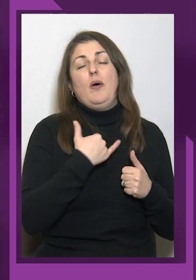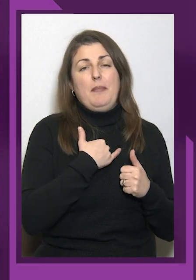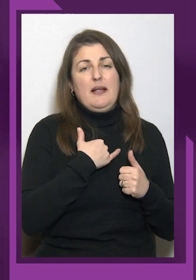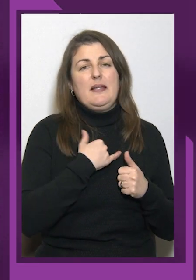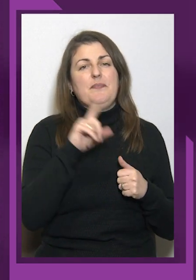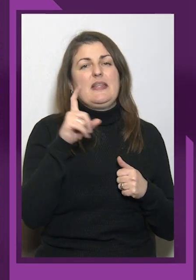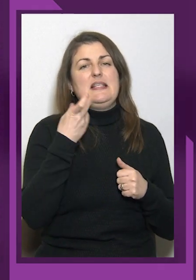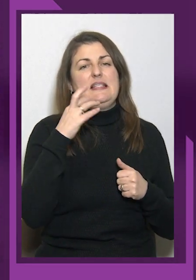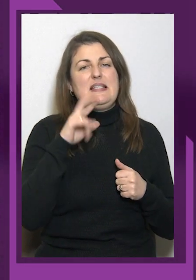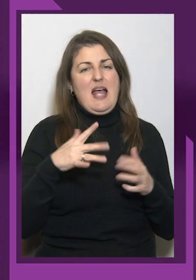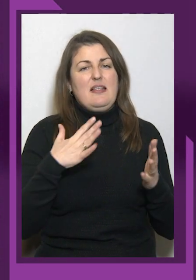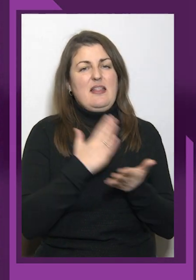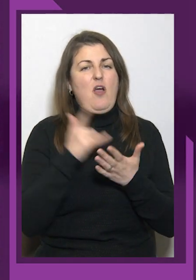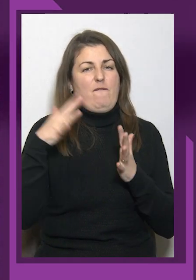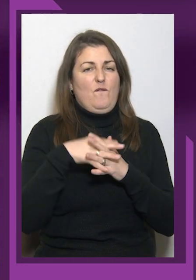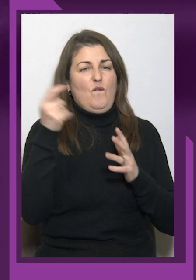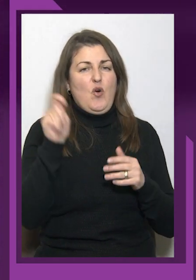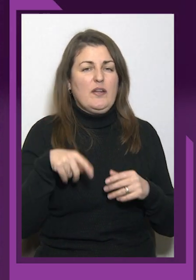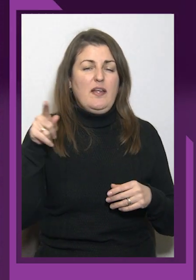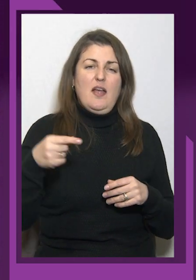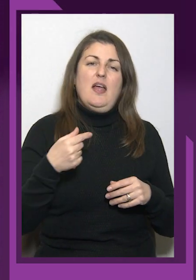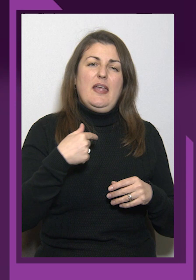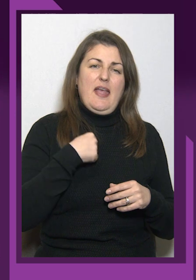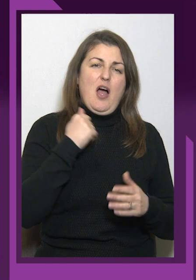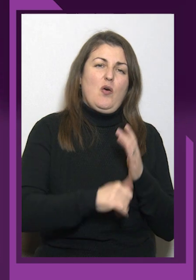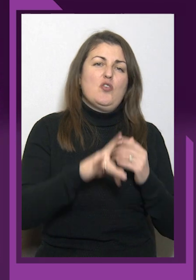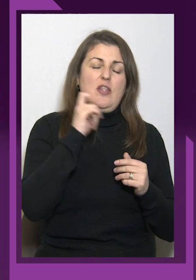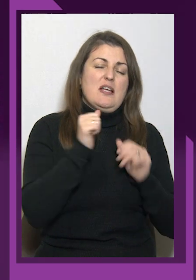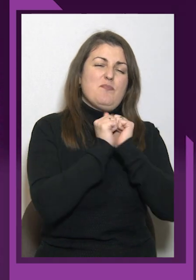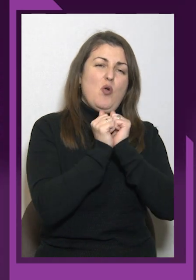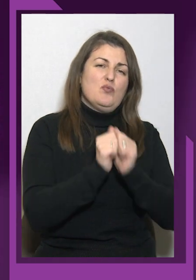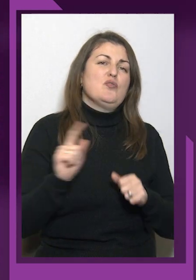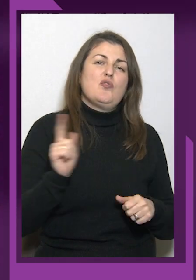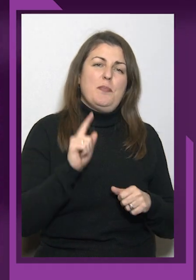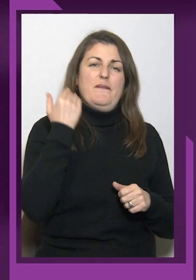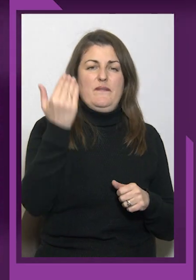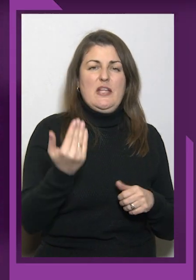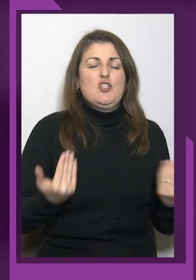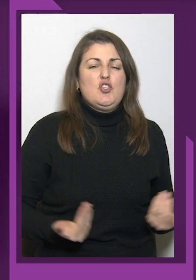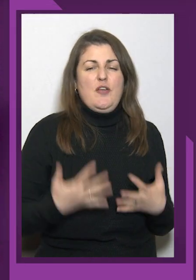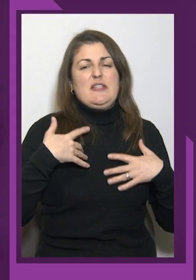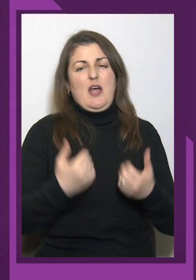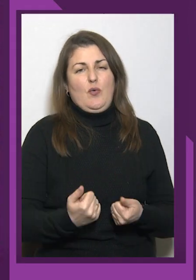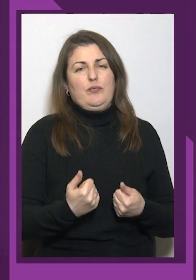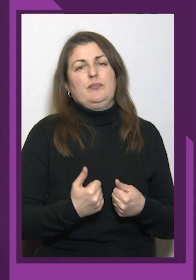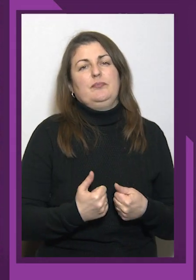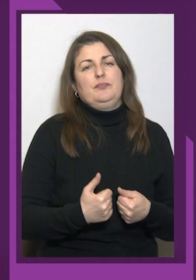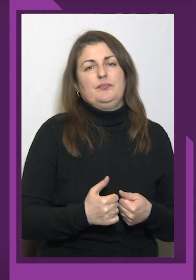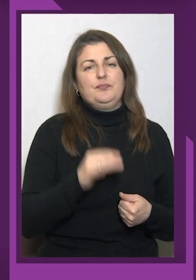раз молюся, щоб він був живий, здоровий. І дуже за нього хвилююся.